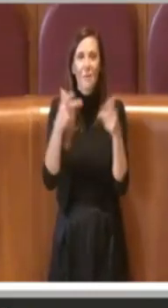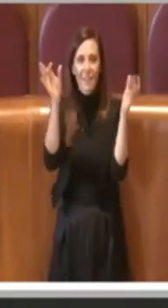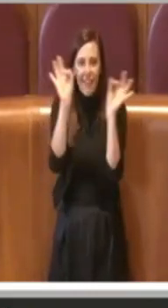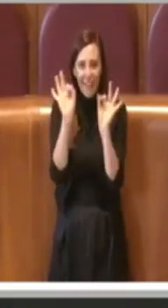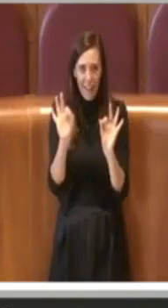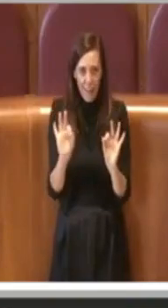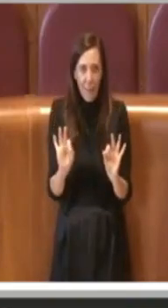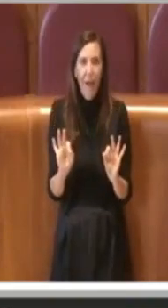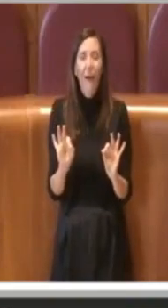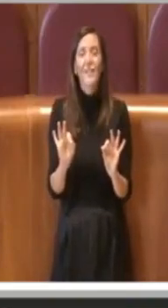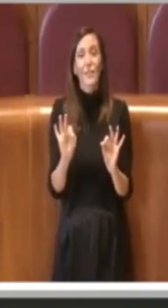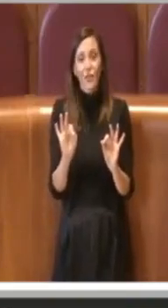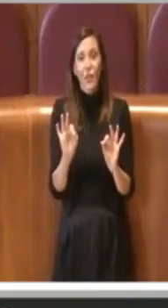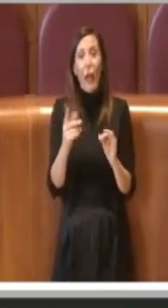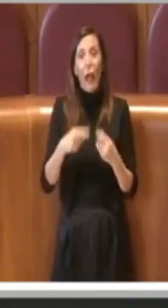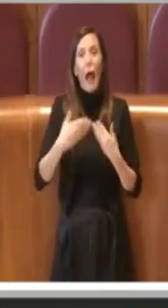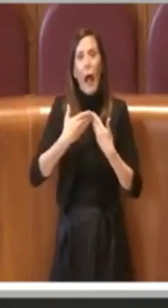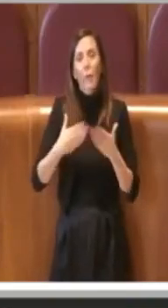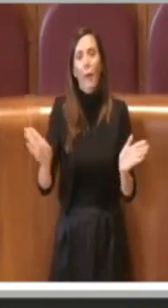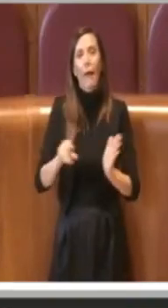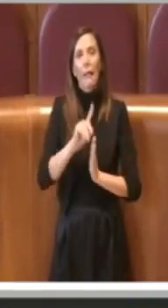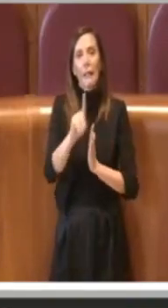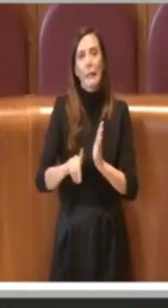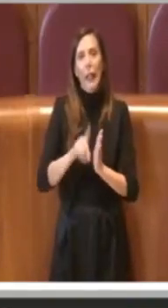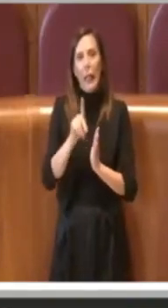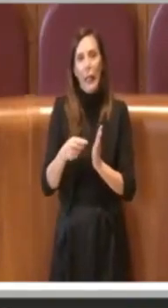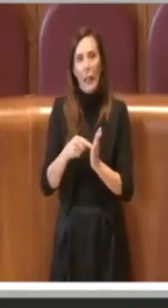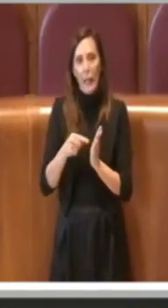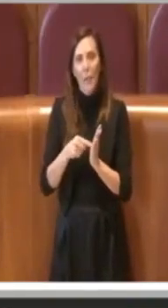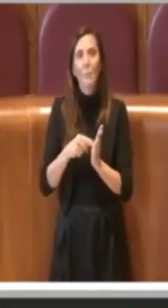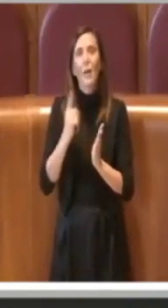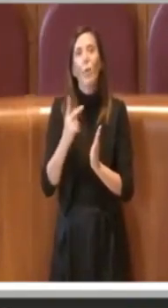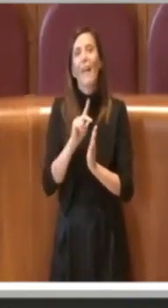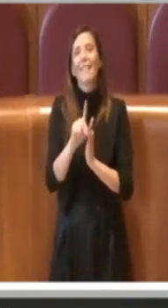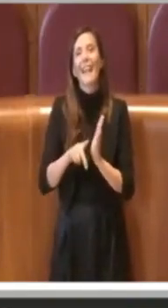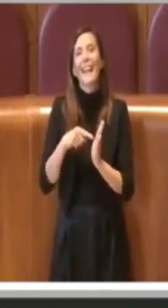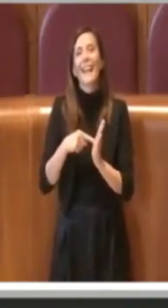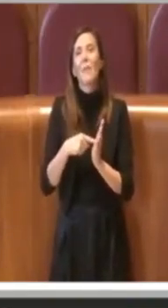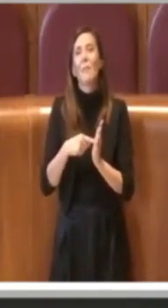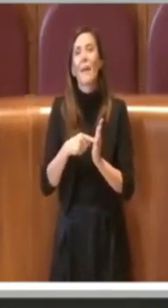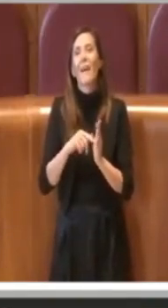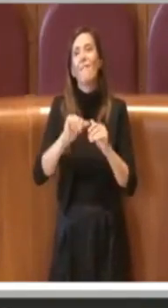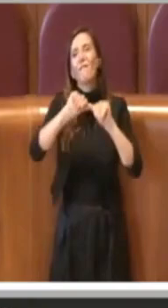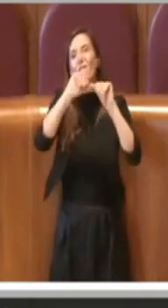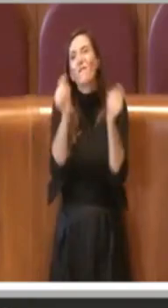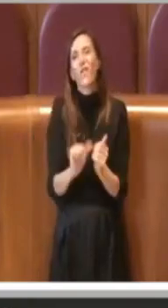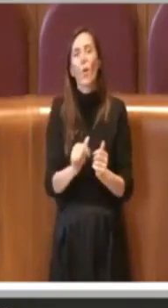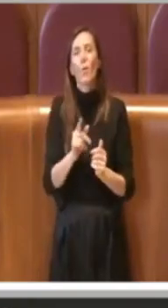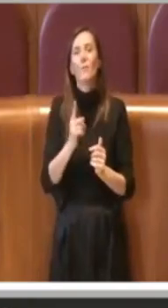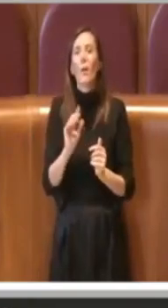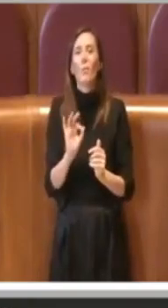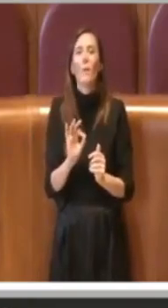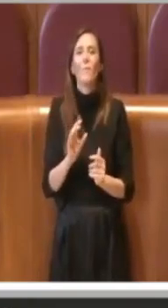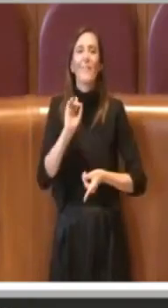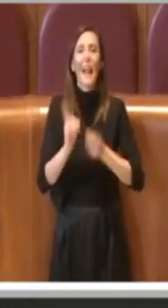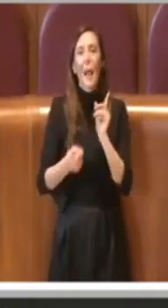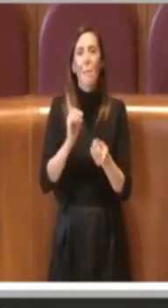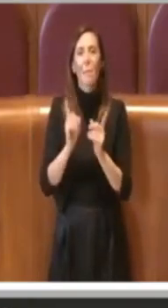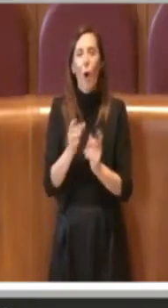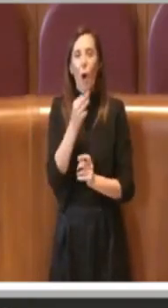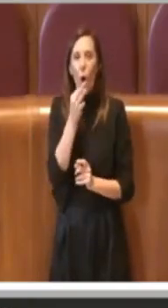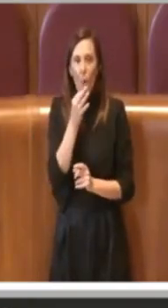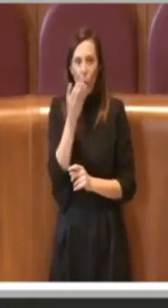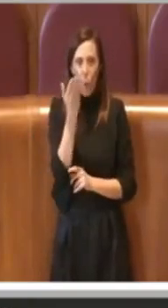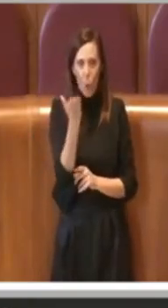questa delibera, una delibera del popolo, così possiamo definirla. Perciò non una delibera calata dall